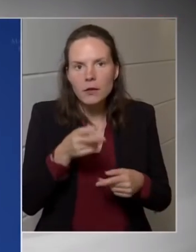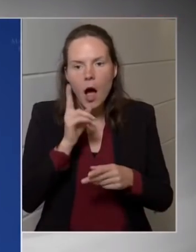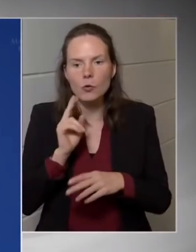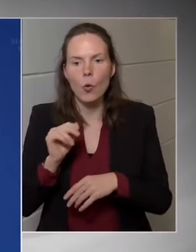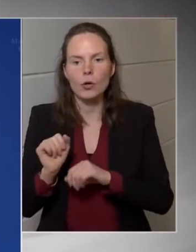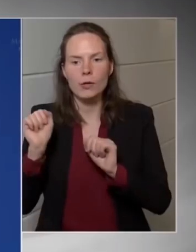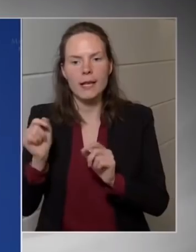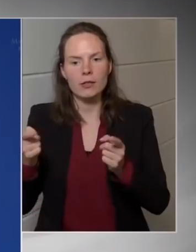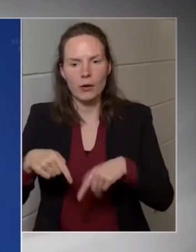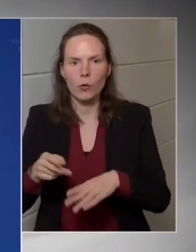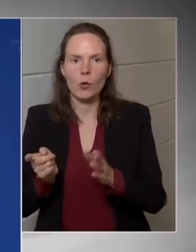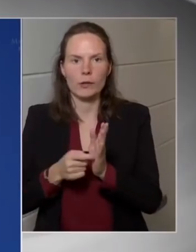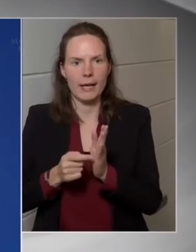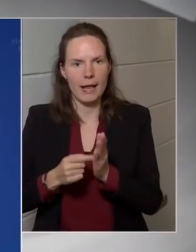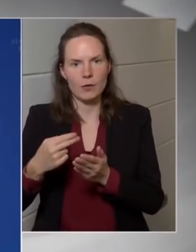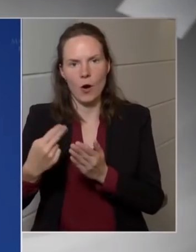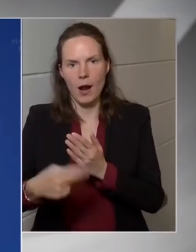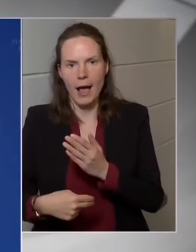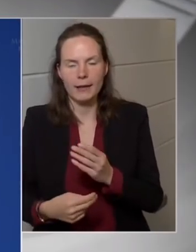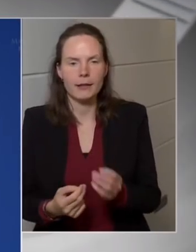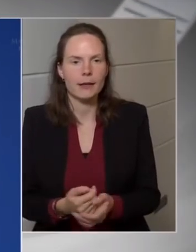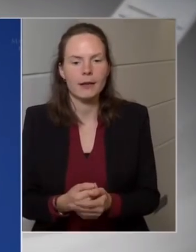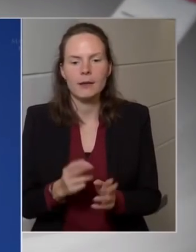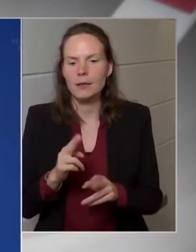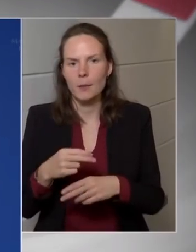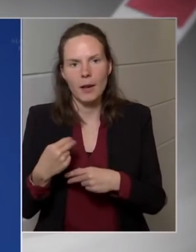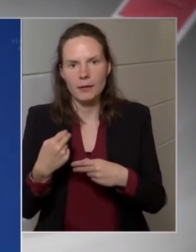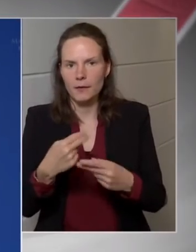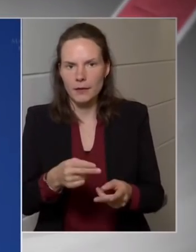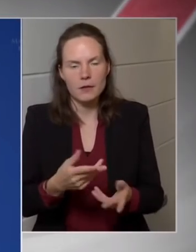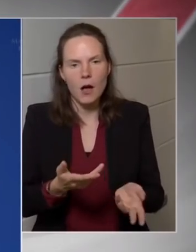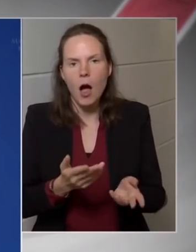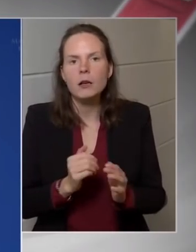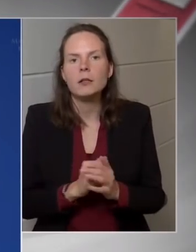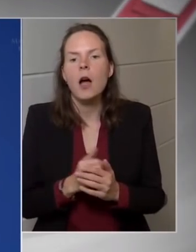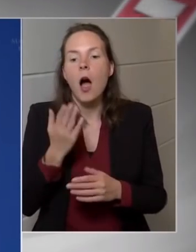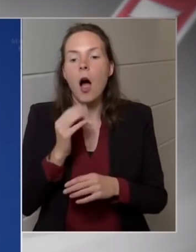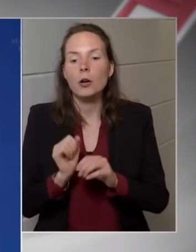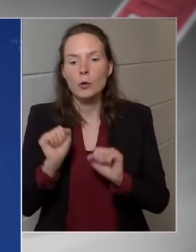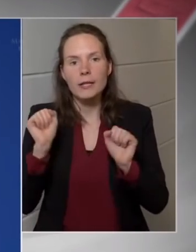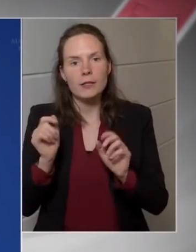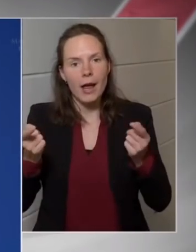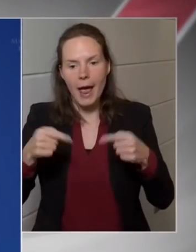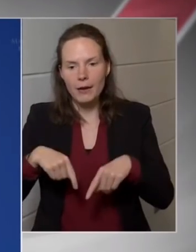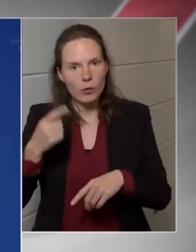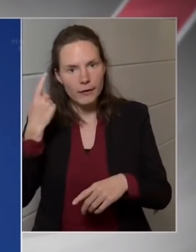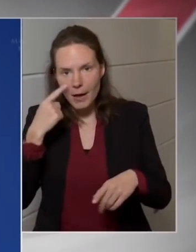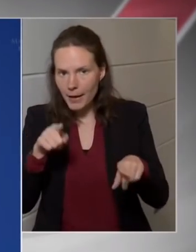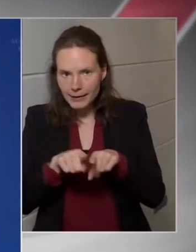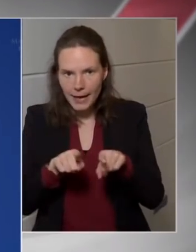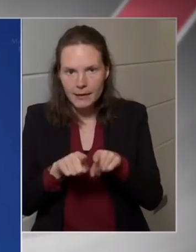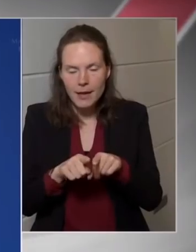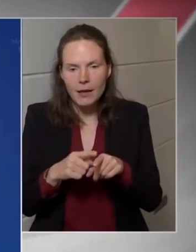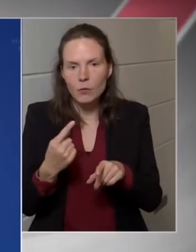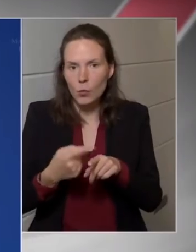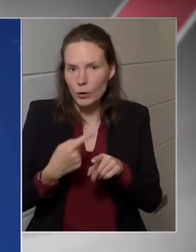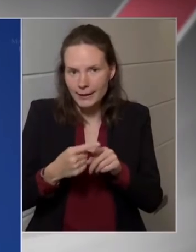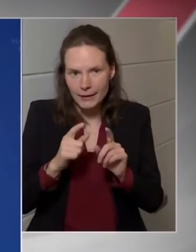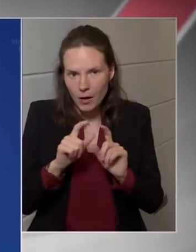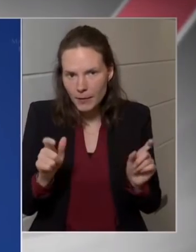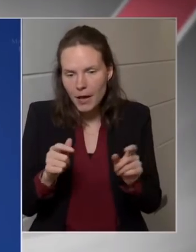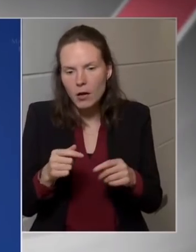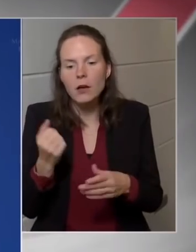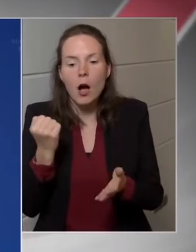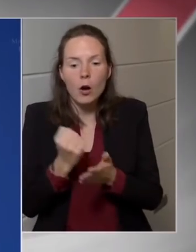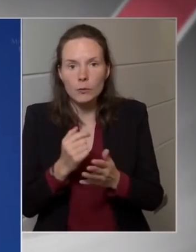Hiszen az első vizsgálat az alkotmányossági vizsgálat. Tehát ha a köztársasági elnök nem ért egyet egy törvényjavaslattal politikailag és alkotmányosnak